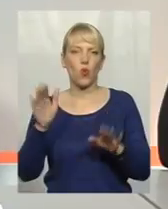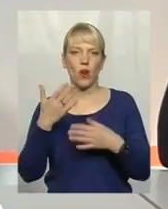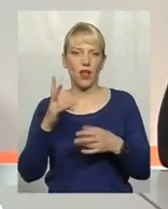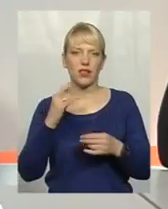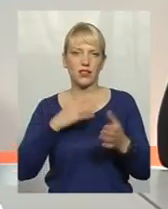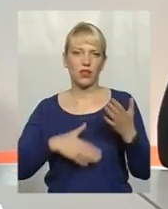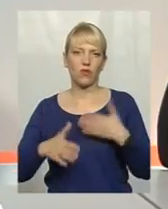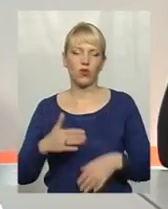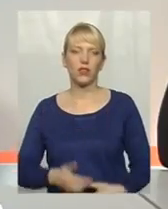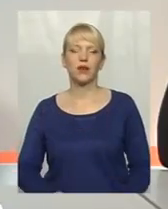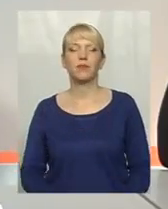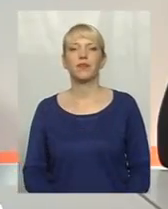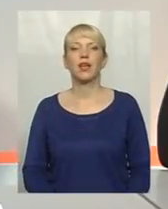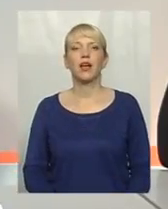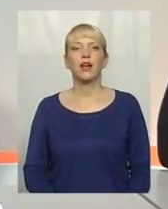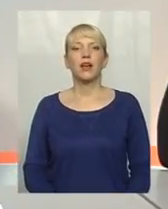Скажіть, будь ласка,